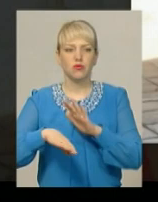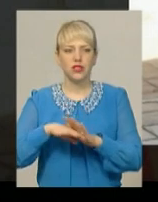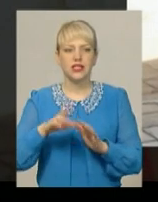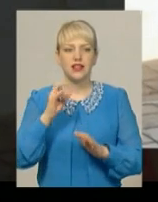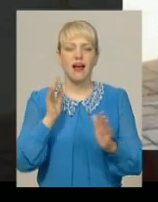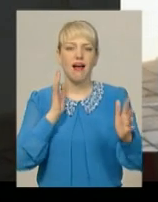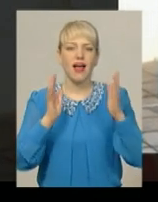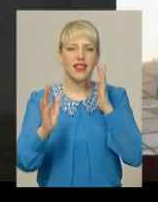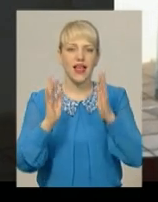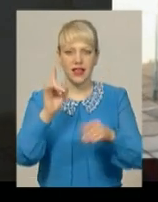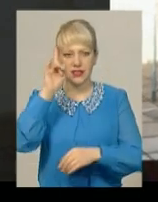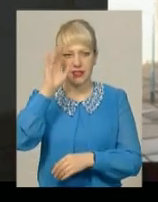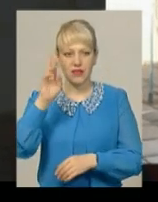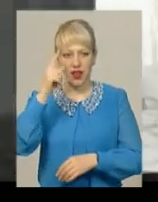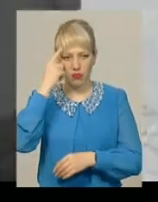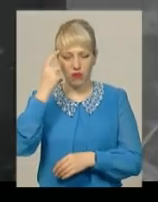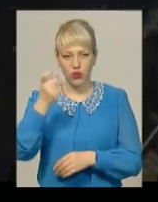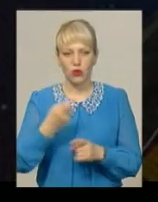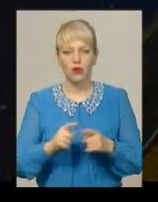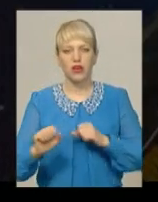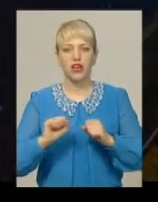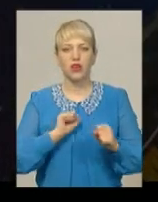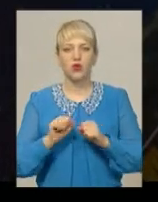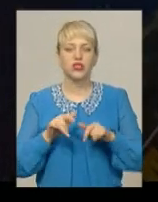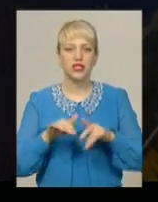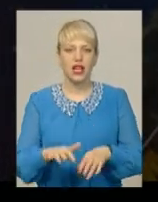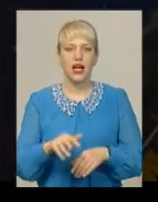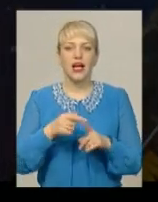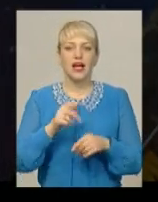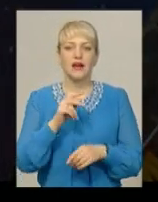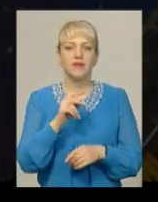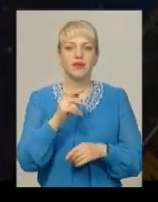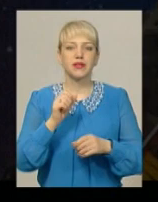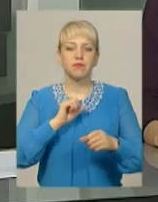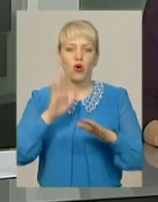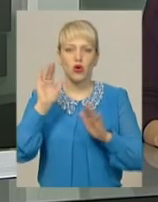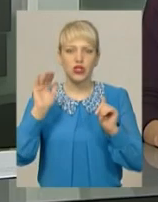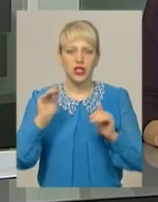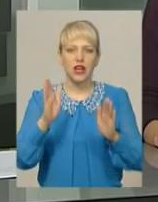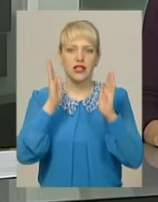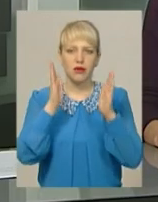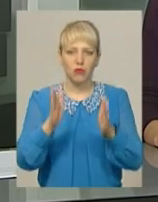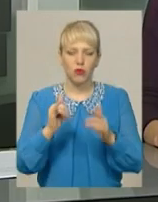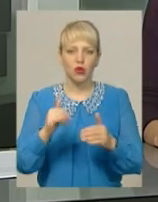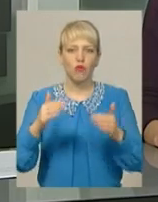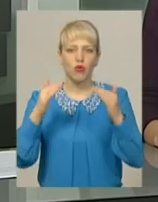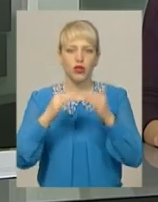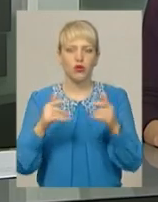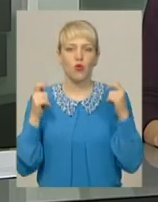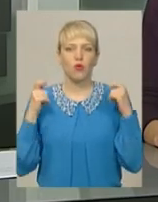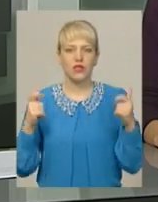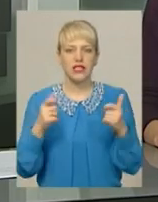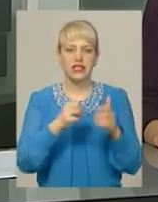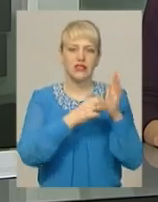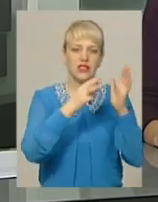Алеї Слави. Як повідомила керуюча справами міськвиконкому Яна Мильничук, прощання з бійцем відбудеться у будинку офіцерів з 11